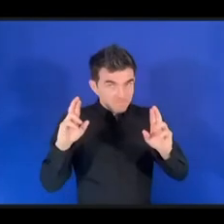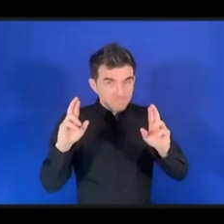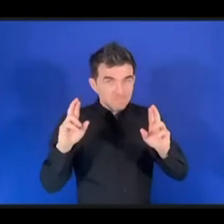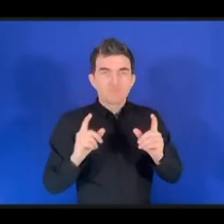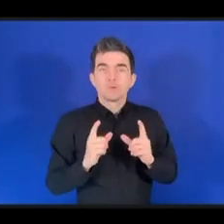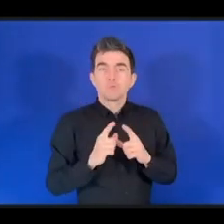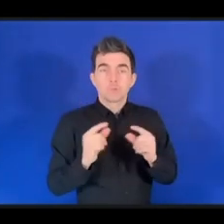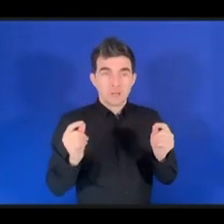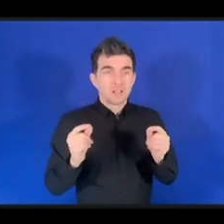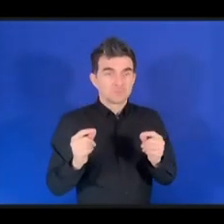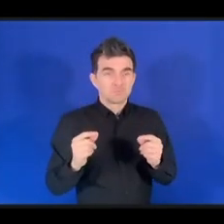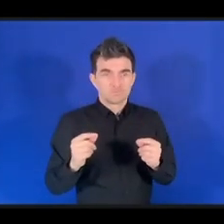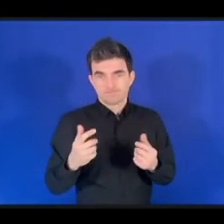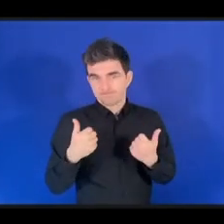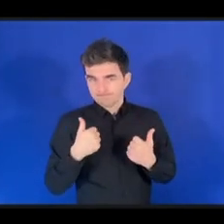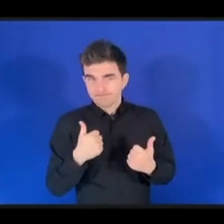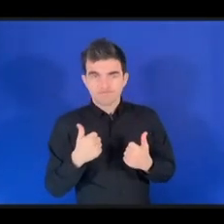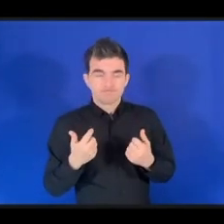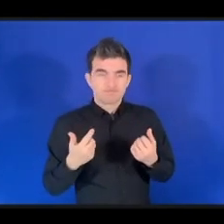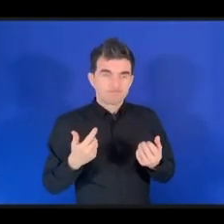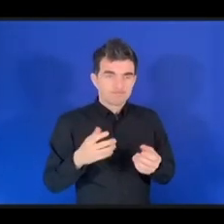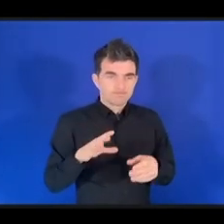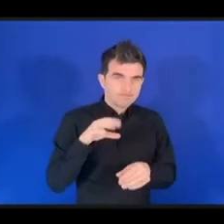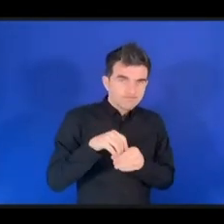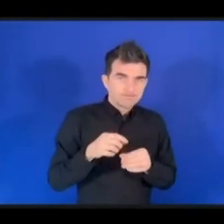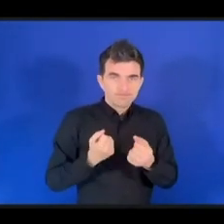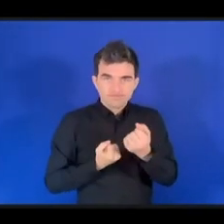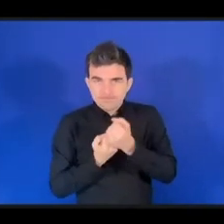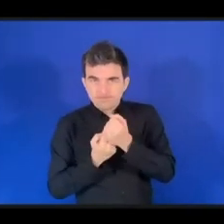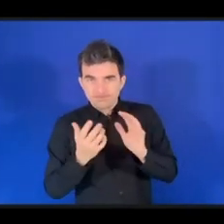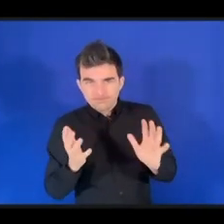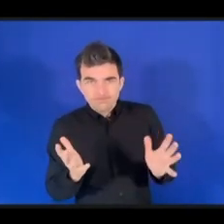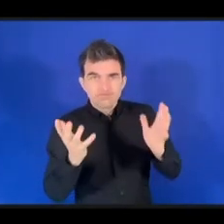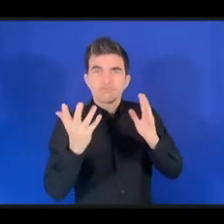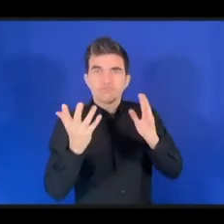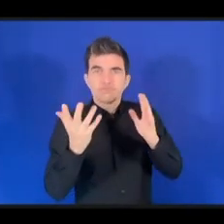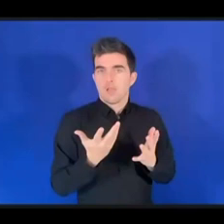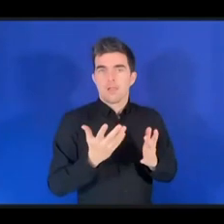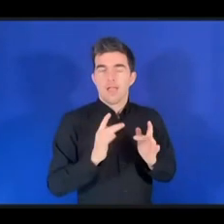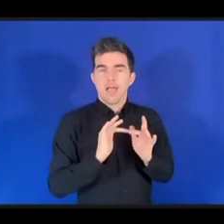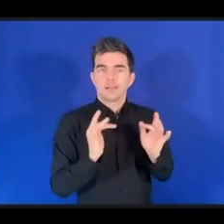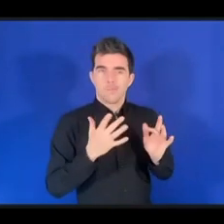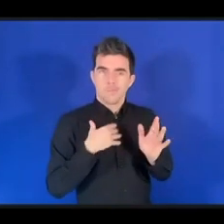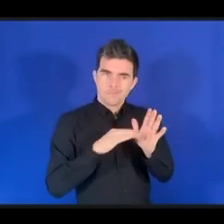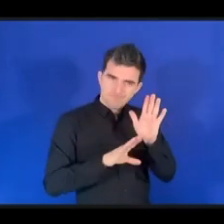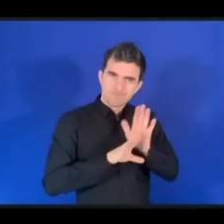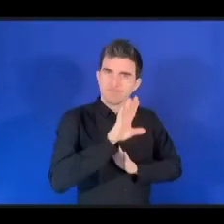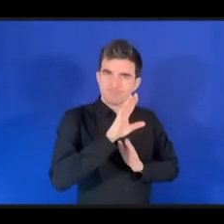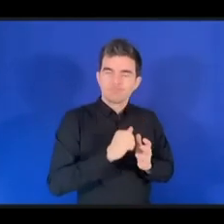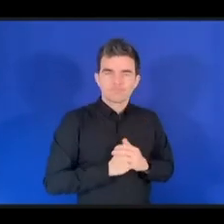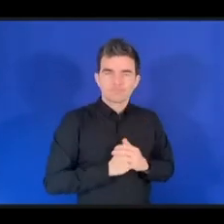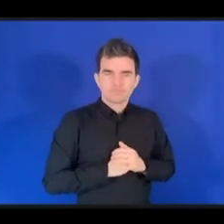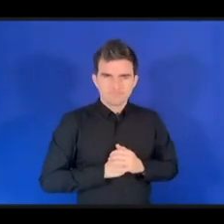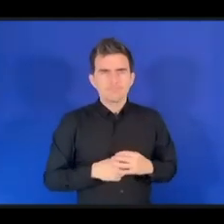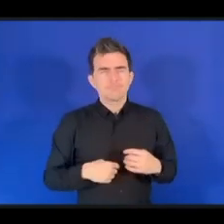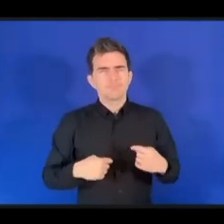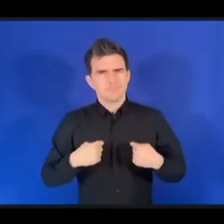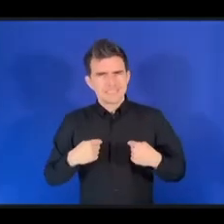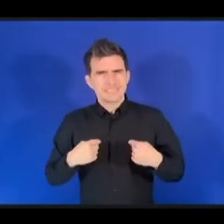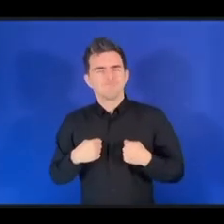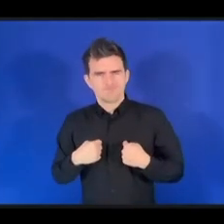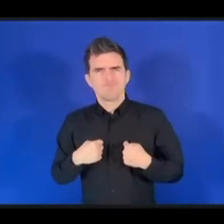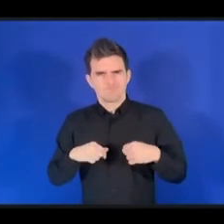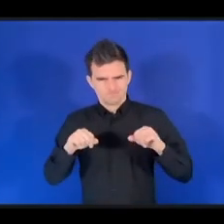внесла свой вклад в создание более продвинутого интернета. Убежден, что IGF продолжит